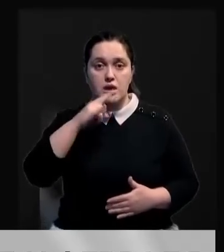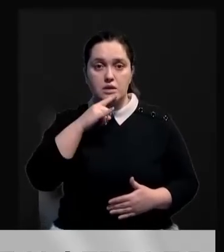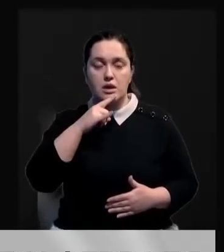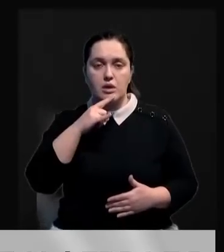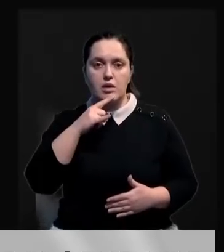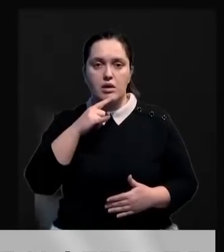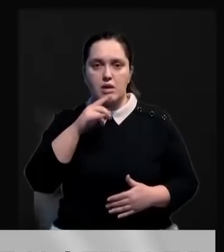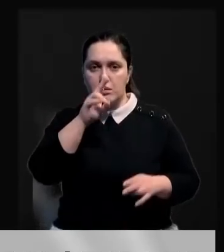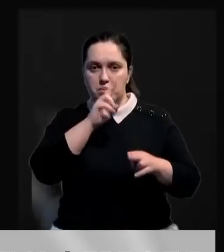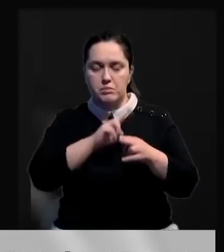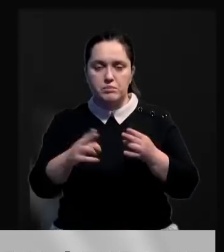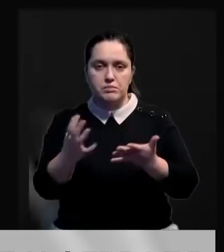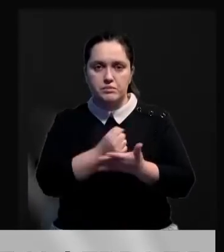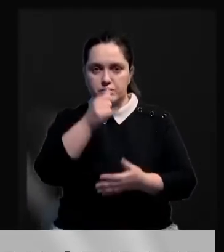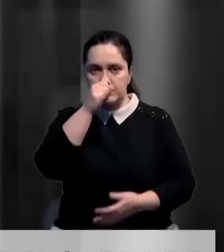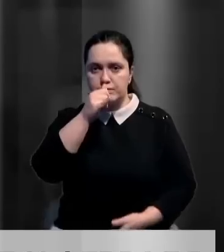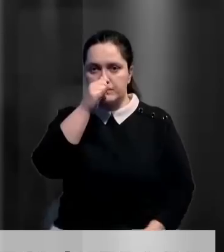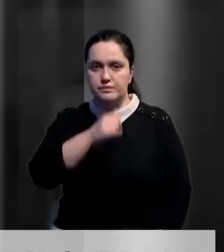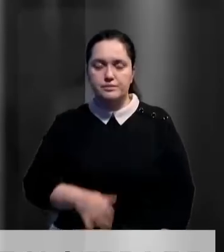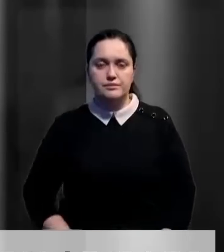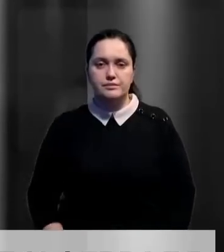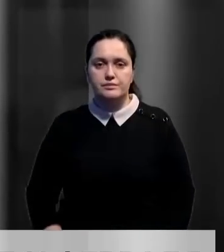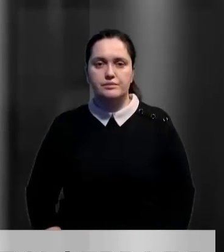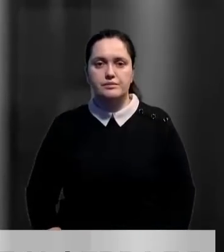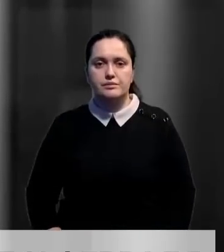казахстанка до сих пор числится пропавшей без вести.